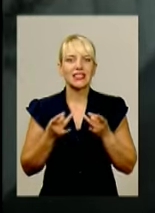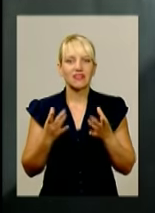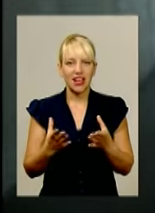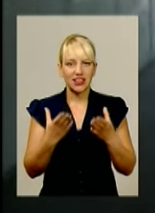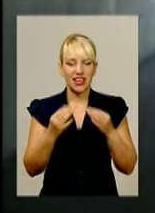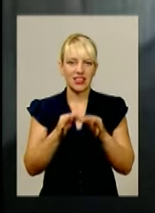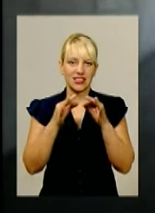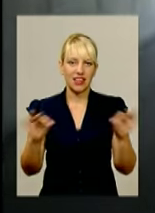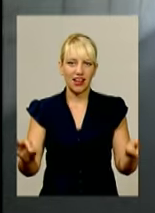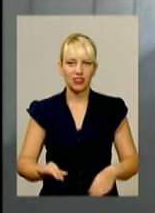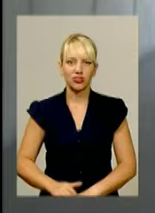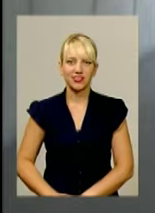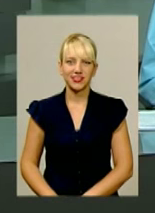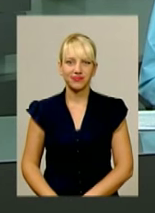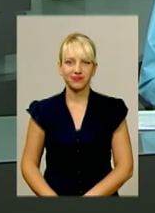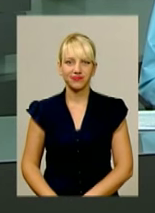інформаційного випуску.